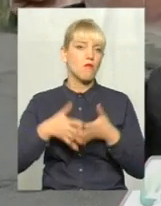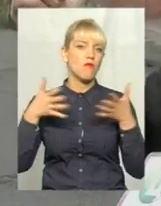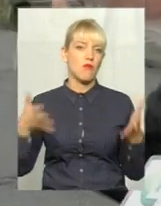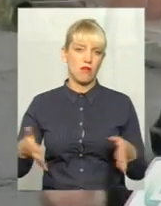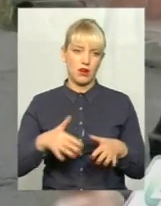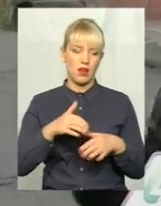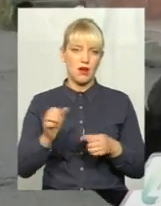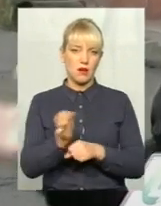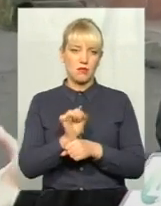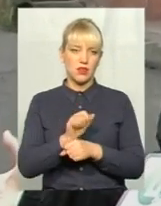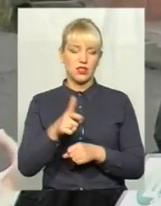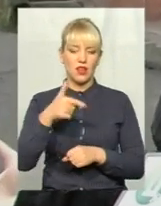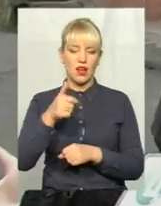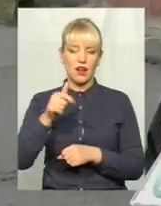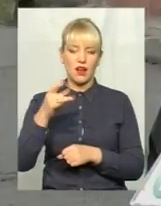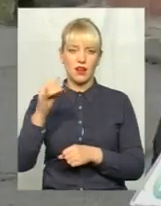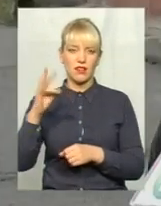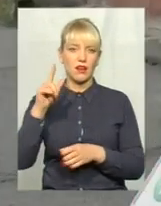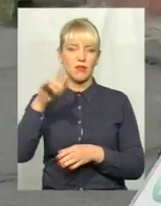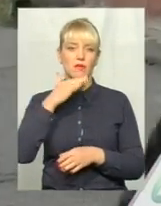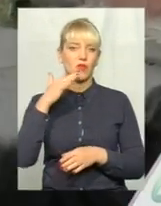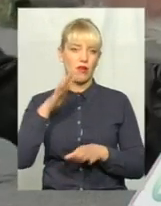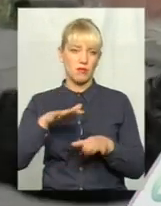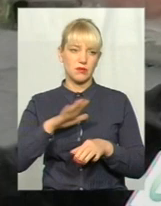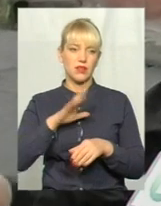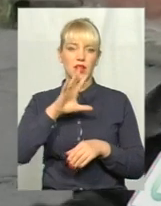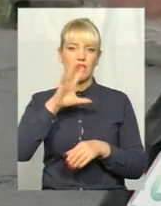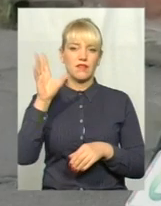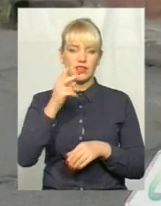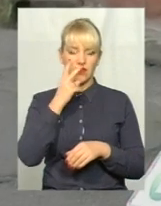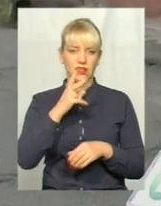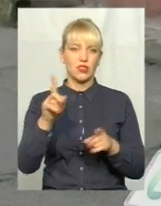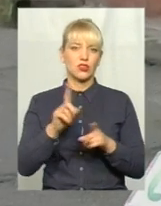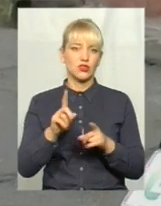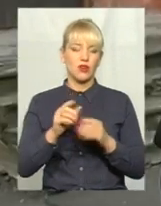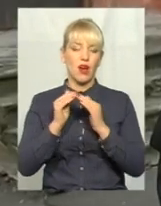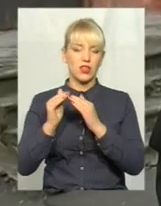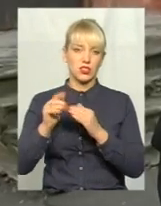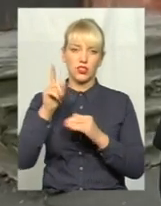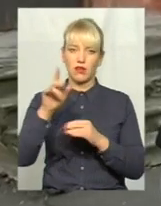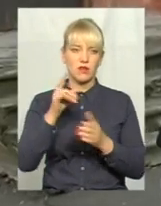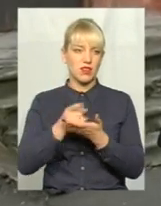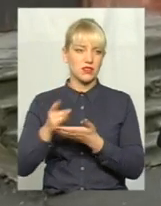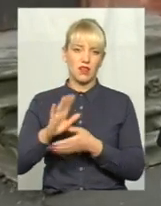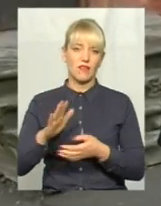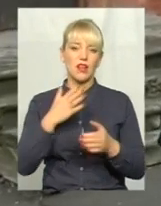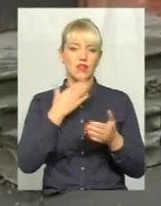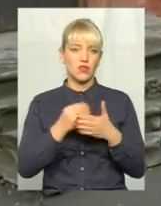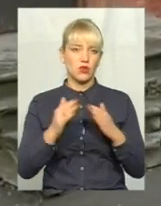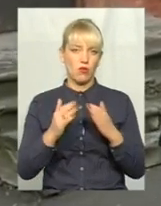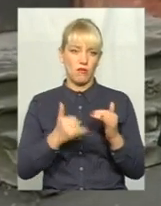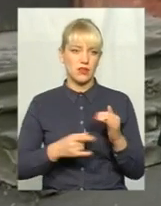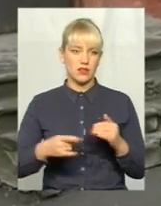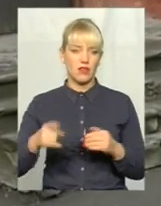там на Гагарі, в кінці, ну там море місць було. Ну там нема машин, всі по хатам, бачите, по домам стоять. Вони построили